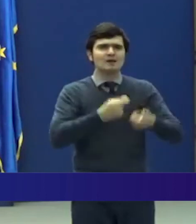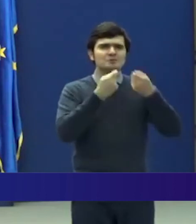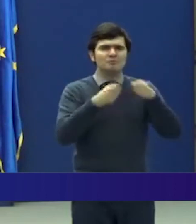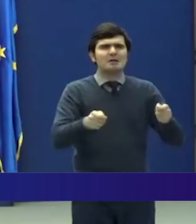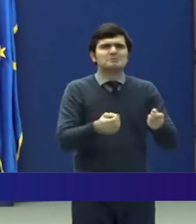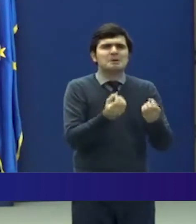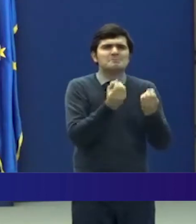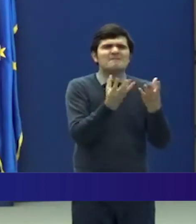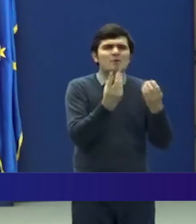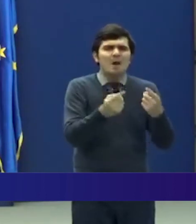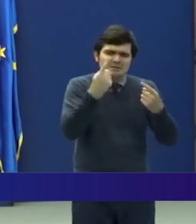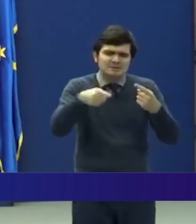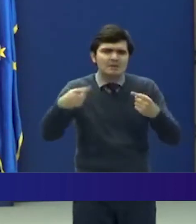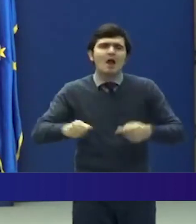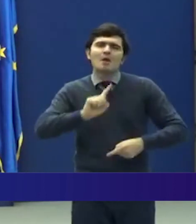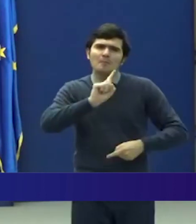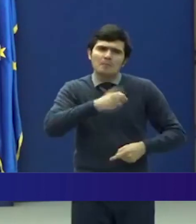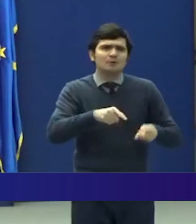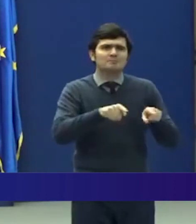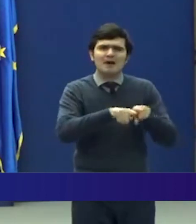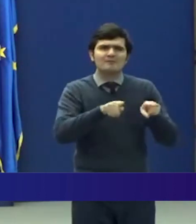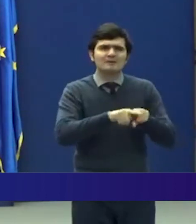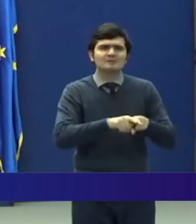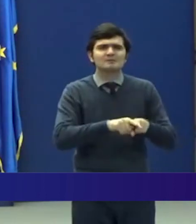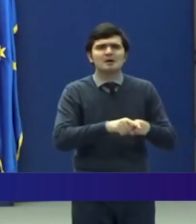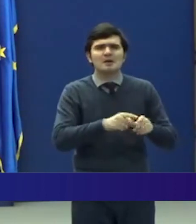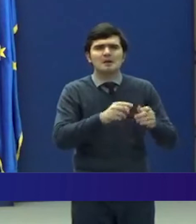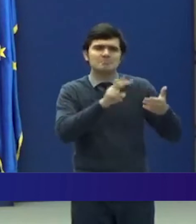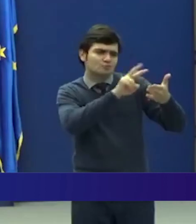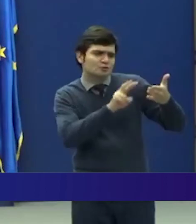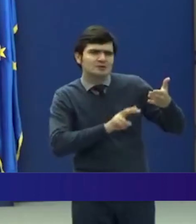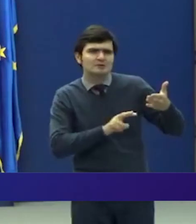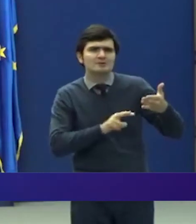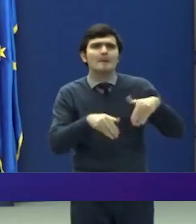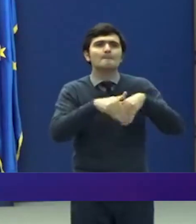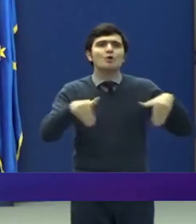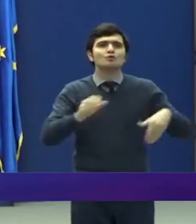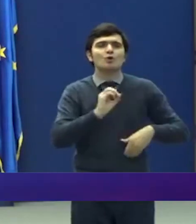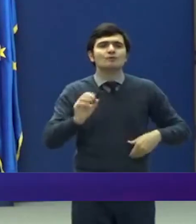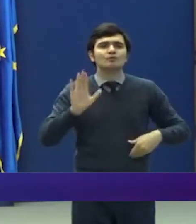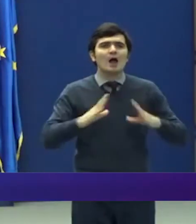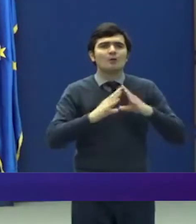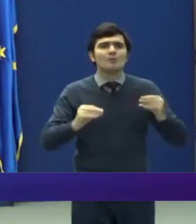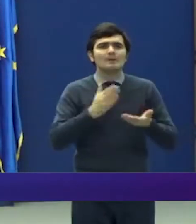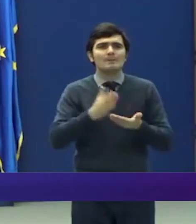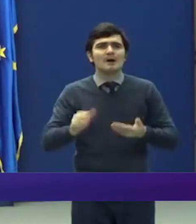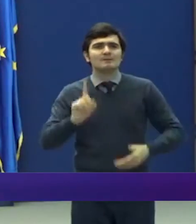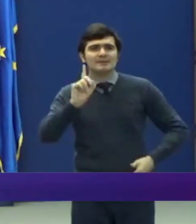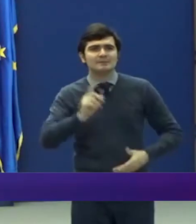detaliile pot fi parcurse în monitorul oficial al României partea 1.